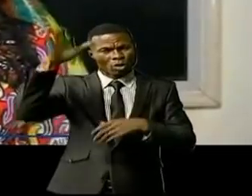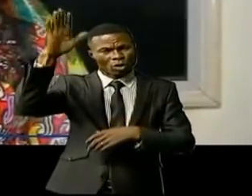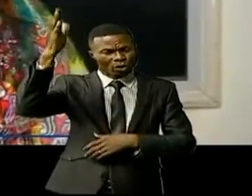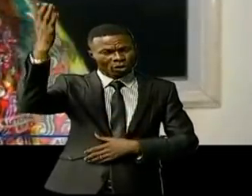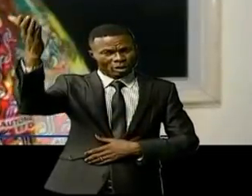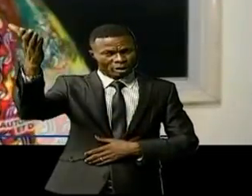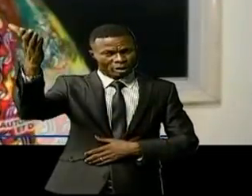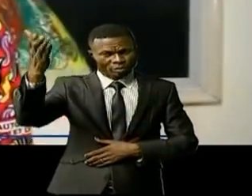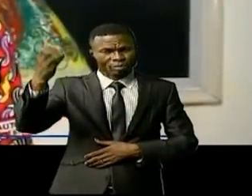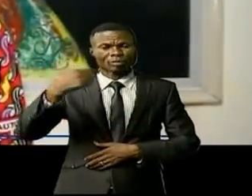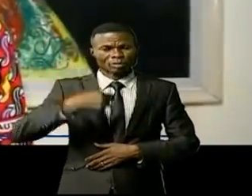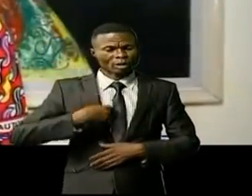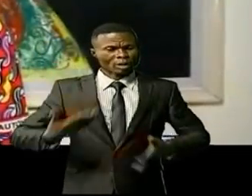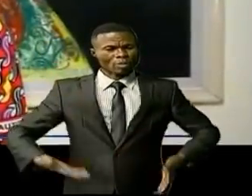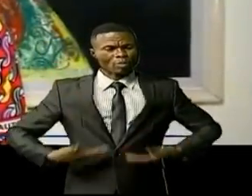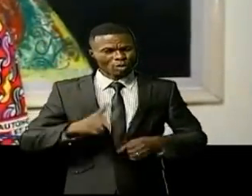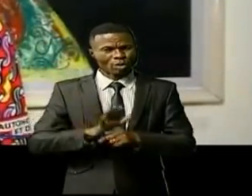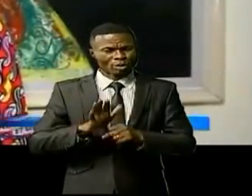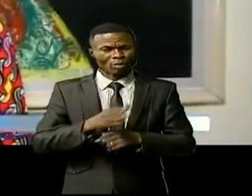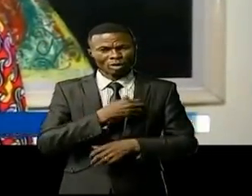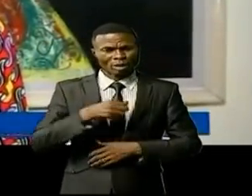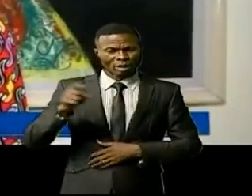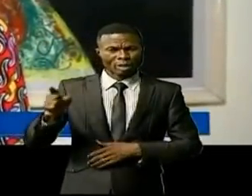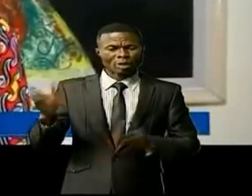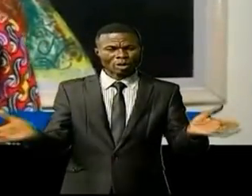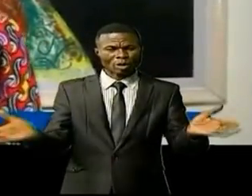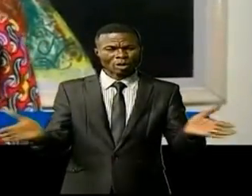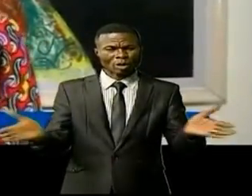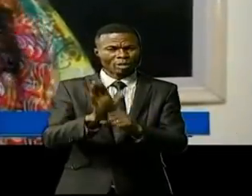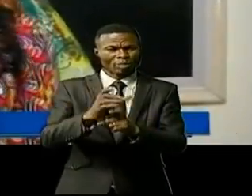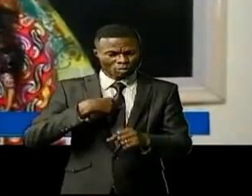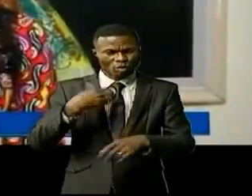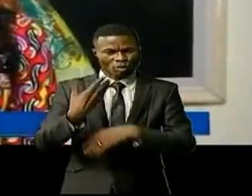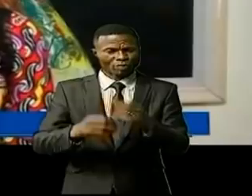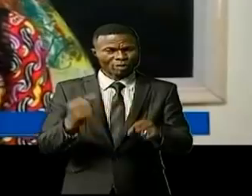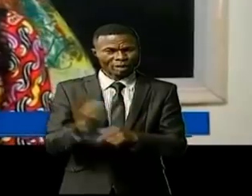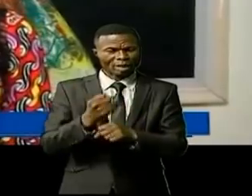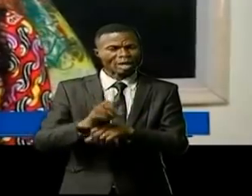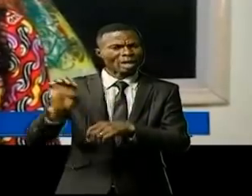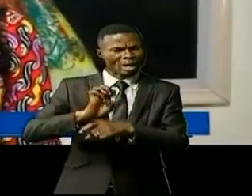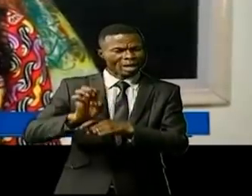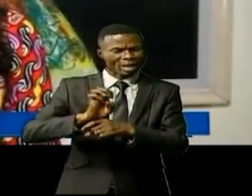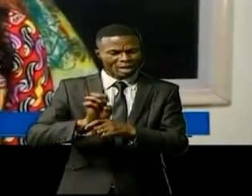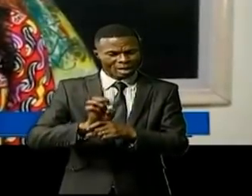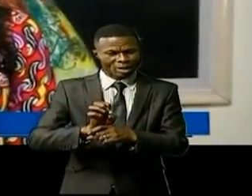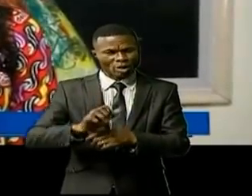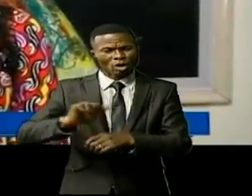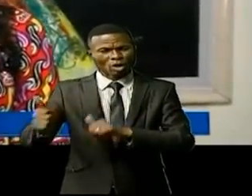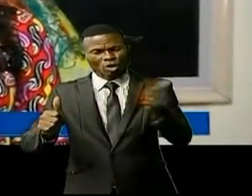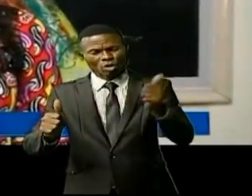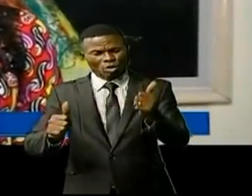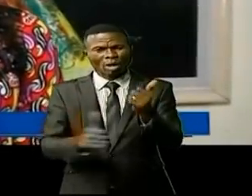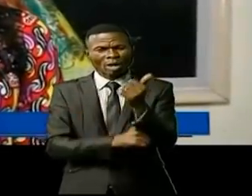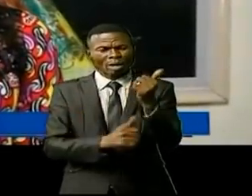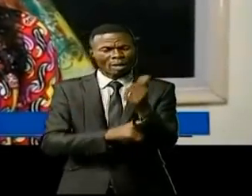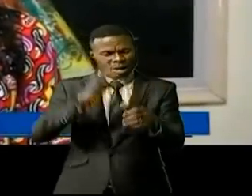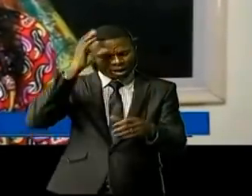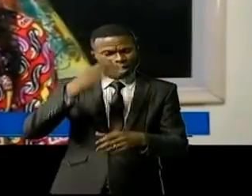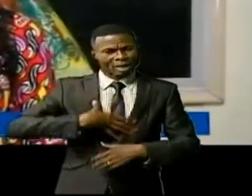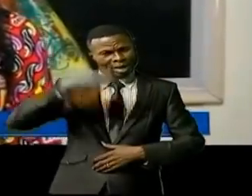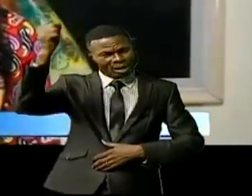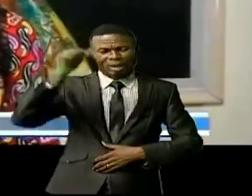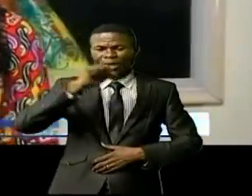du pays. Je suis très fière d'elle parce qu'elle m'a encouragée de mon travail. Elle a dit que ce ne sont pas seulement les hommes qui peuvent toujours soulever les